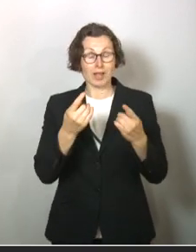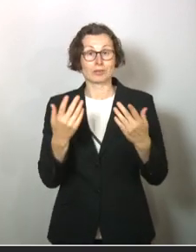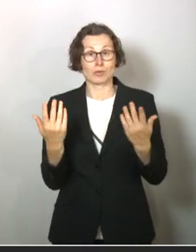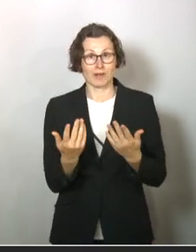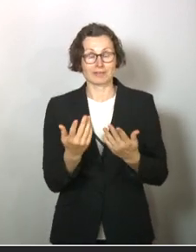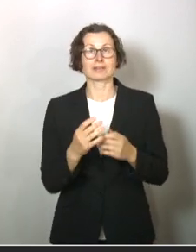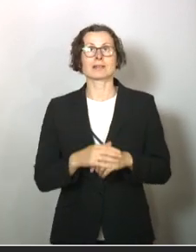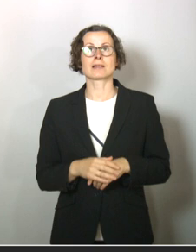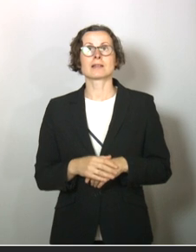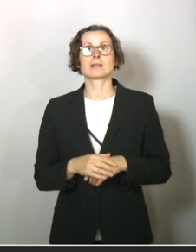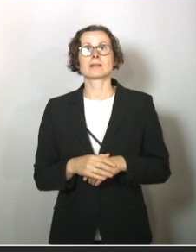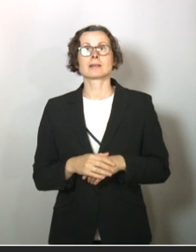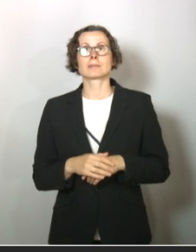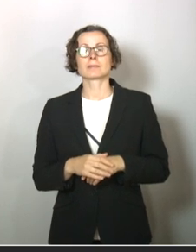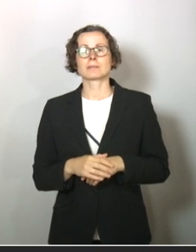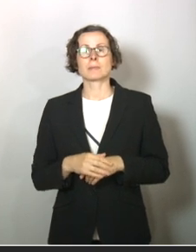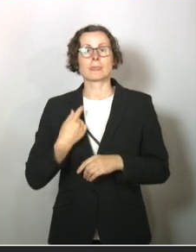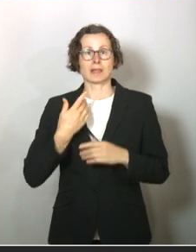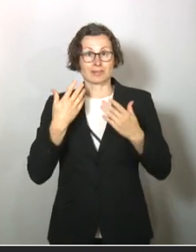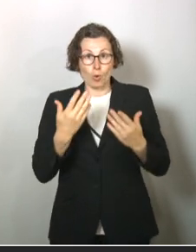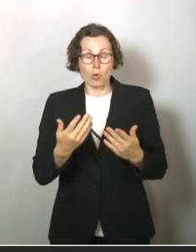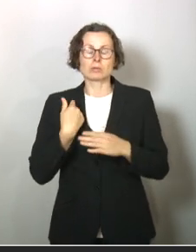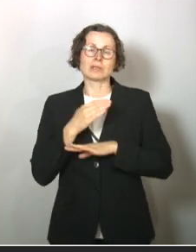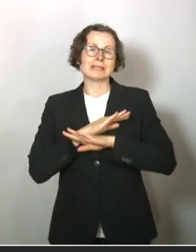nie wieder.